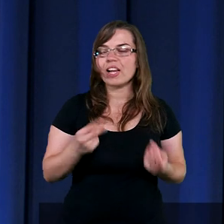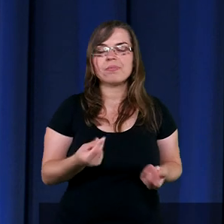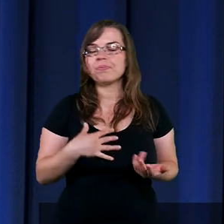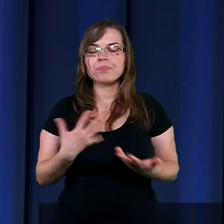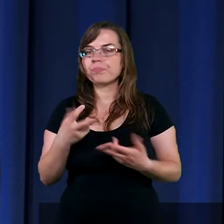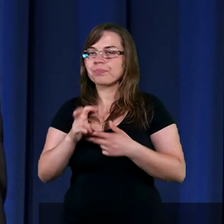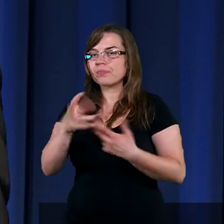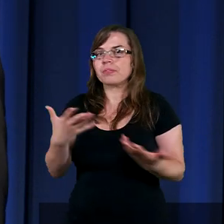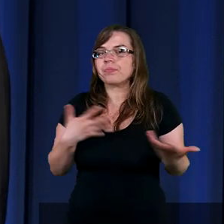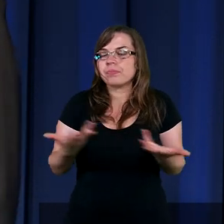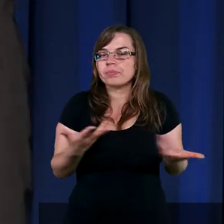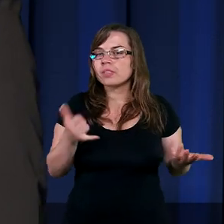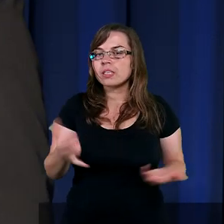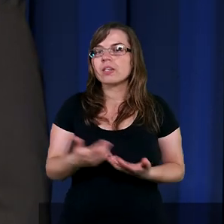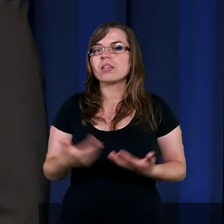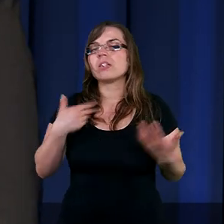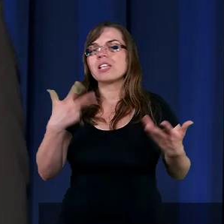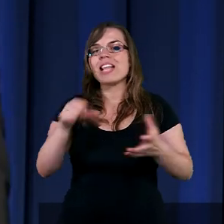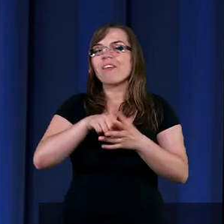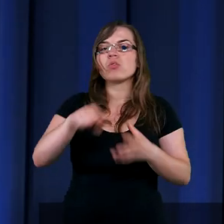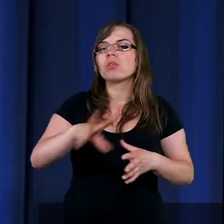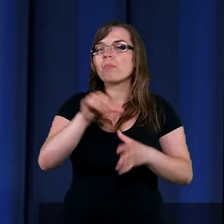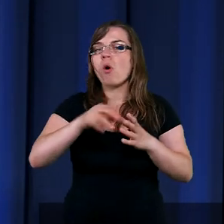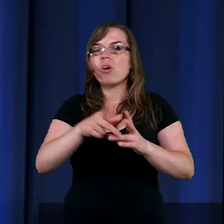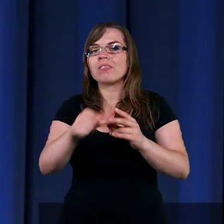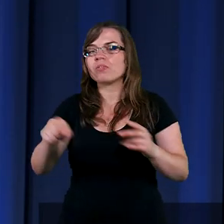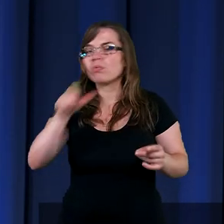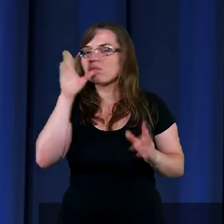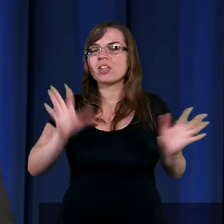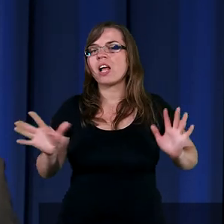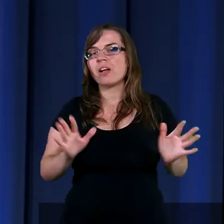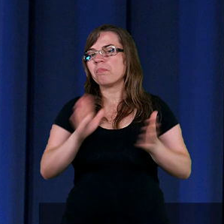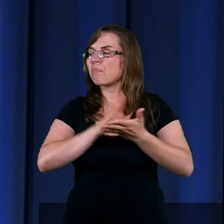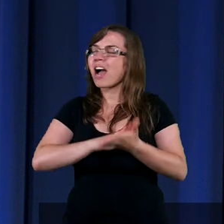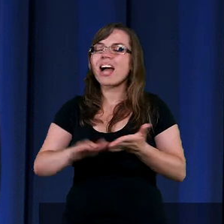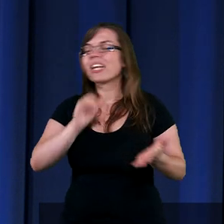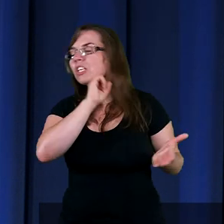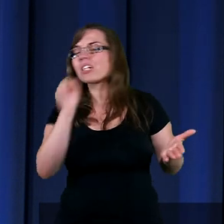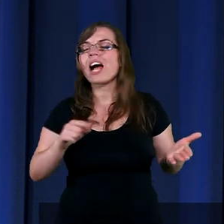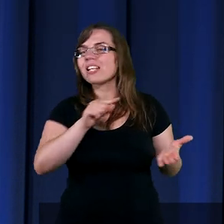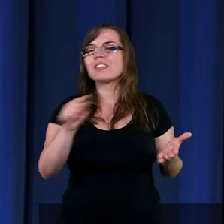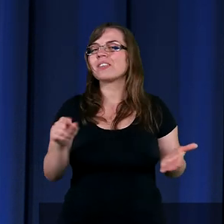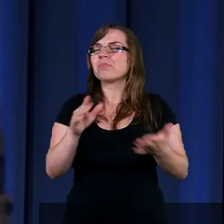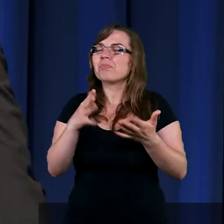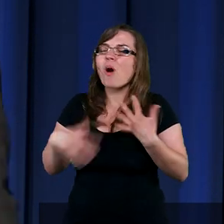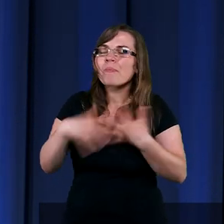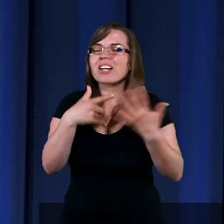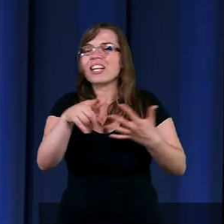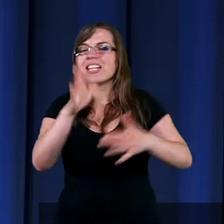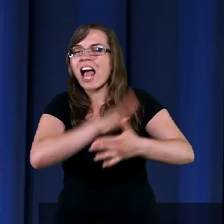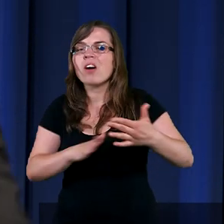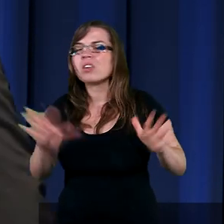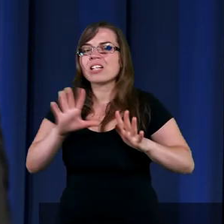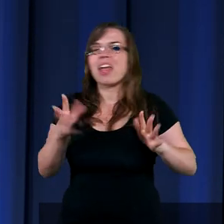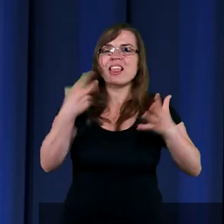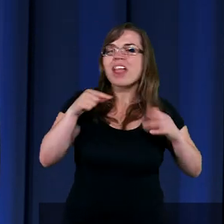Nie tu w ziemi moławskiej. Nie wśród tych Boga. Bez żadnych, nie pomniejszając tych narodów, ale